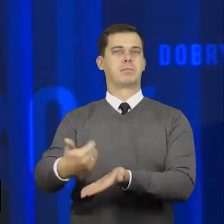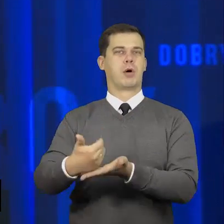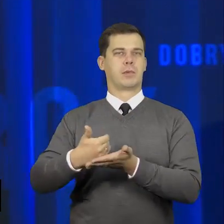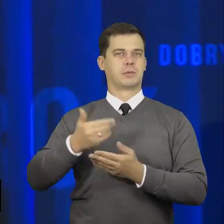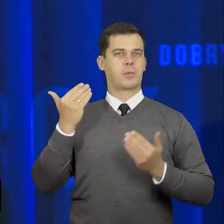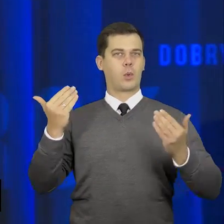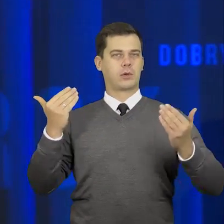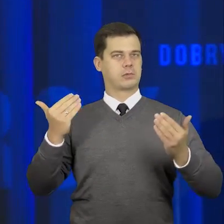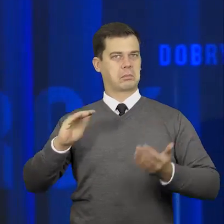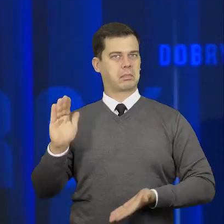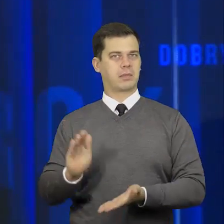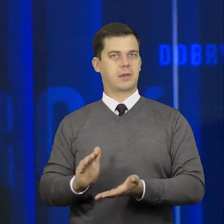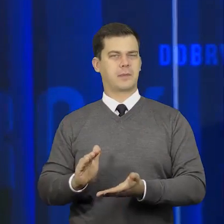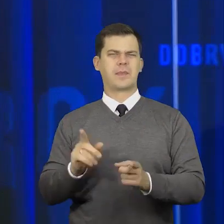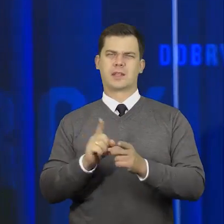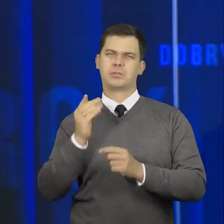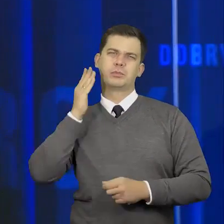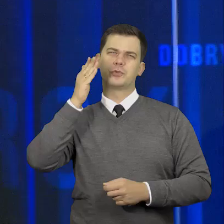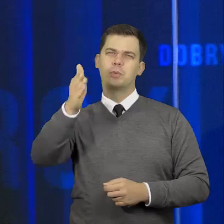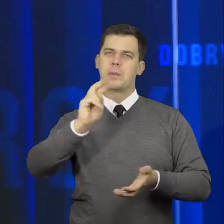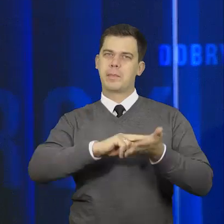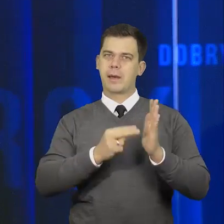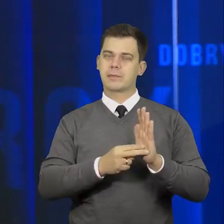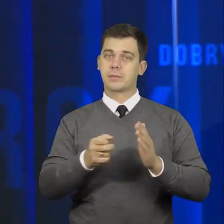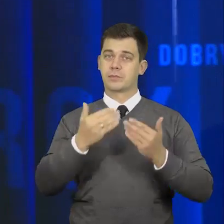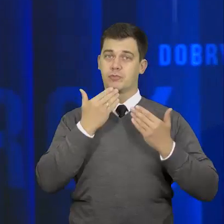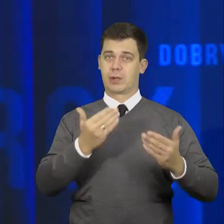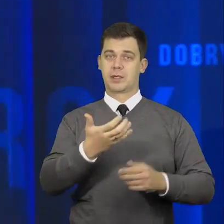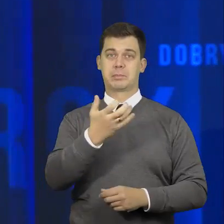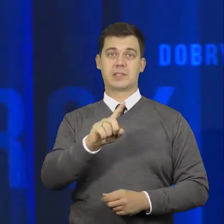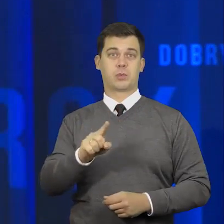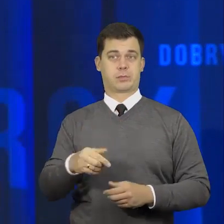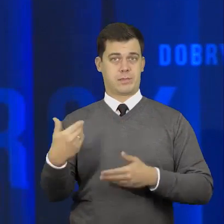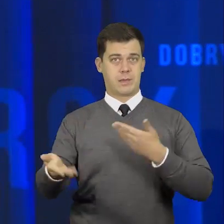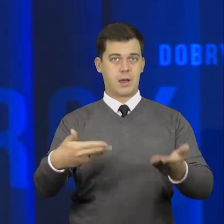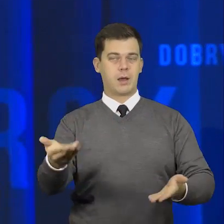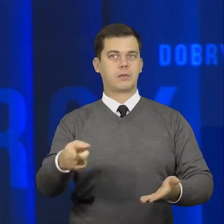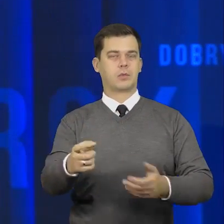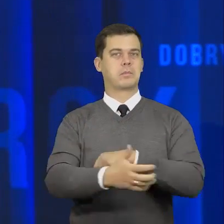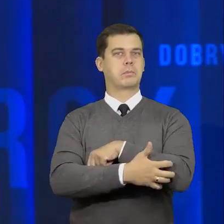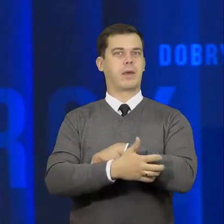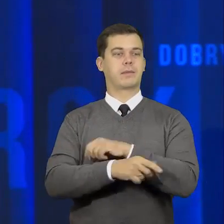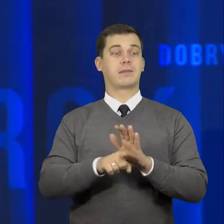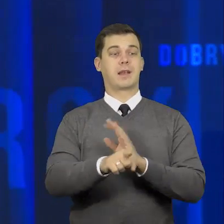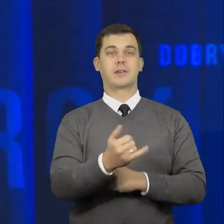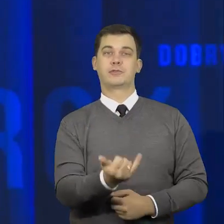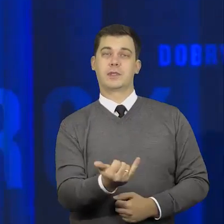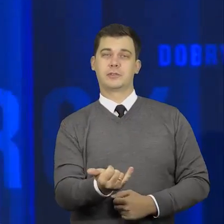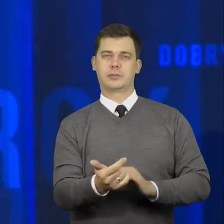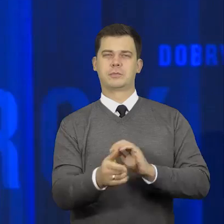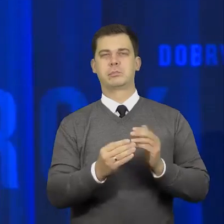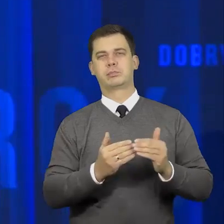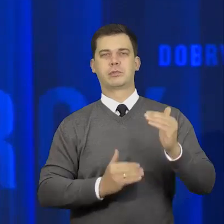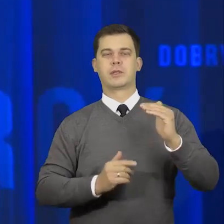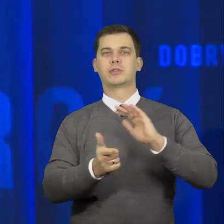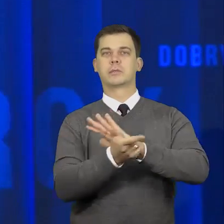pomocy społecznej. Z prognoz wynika, że dzięki 500+, zagrożenie ubóstwem wśród dzieci do 17